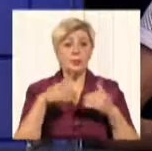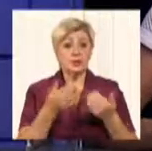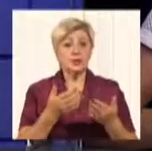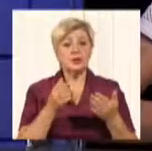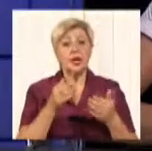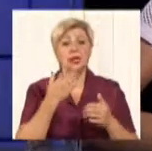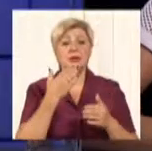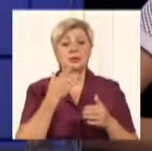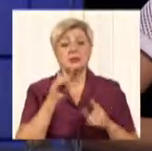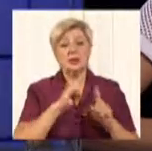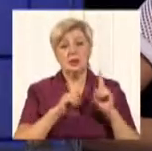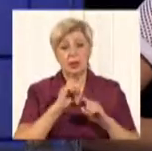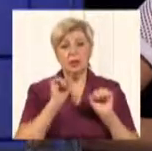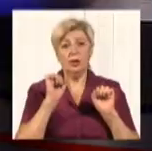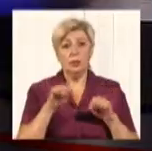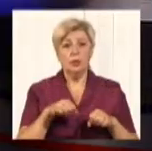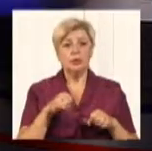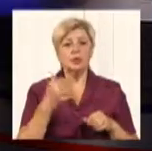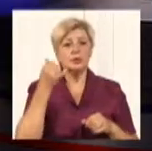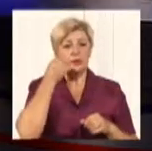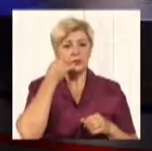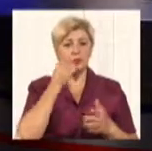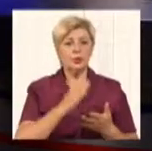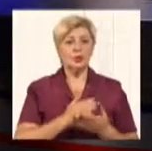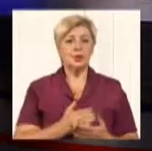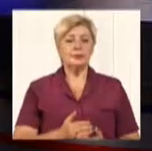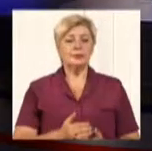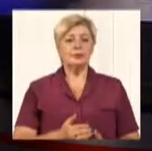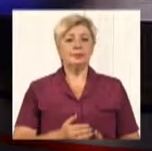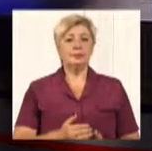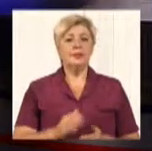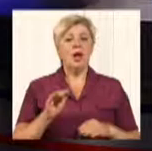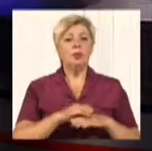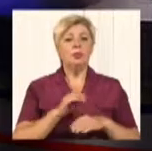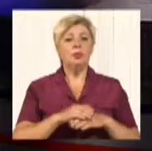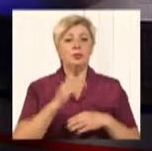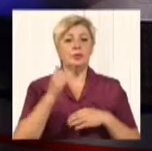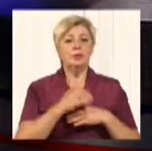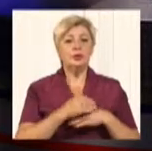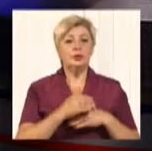Національна рада, звісно, може. Маємо ще один дзвінок, поки не зірвався. Доброго вечора.